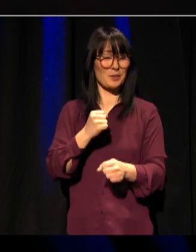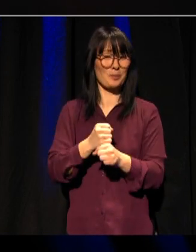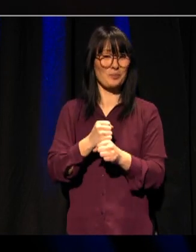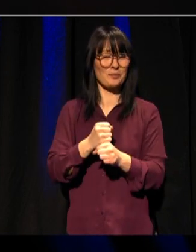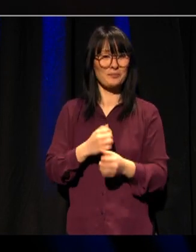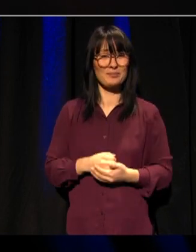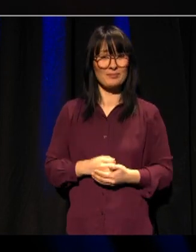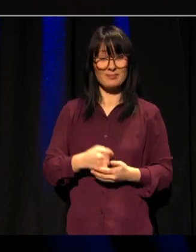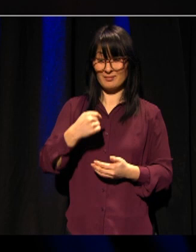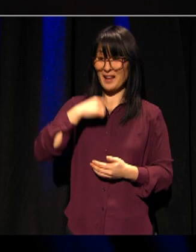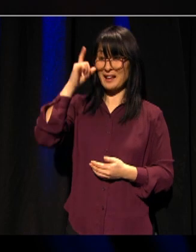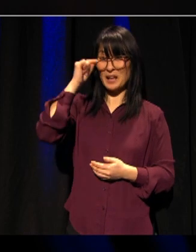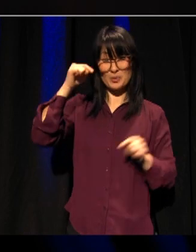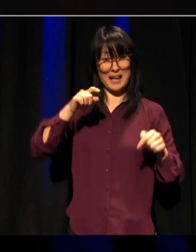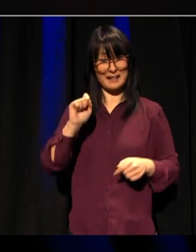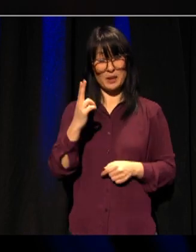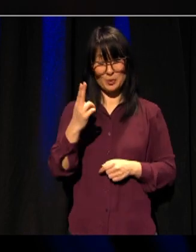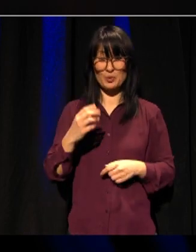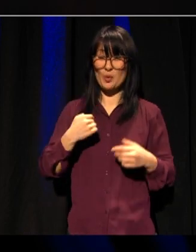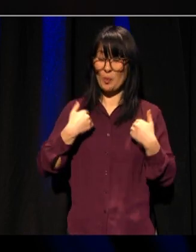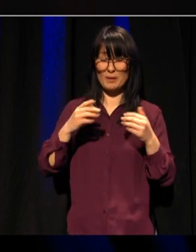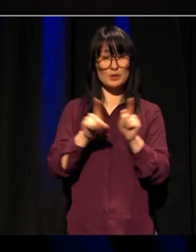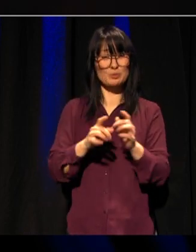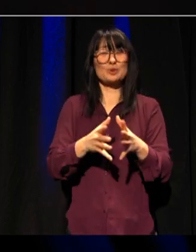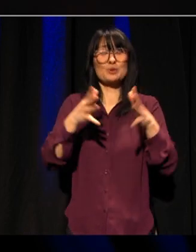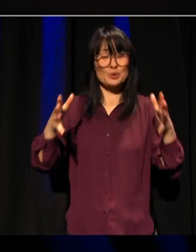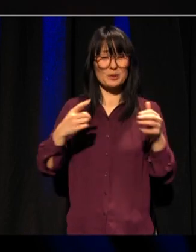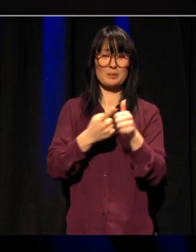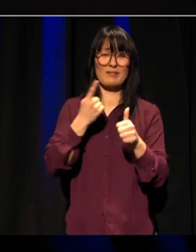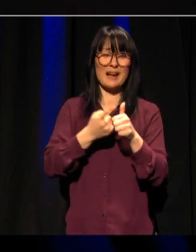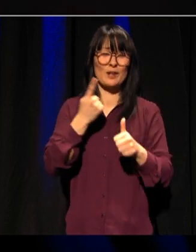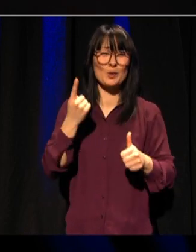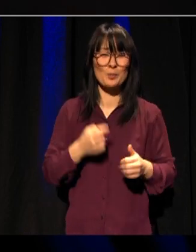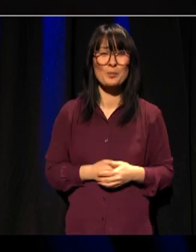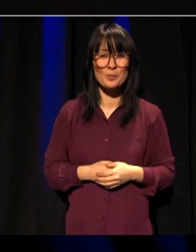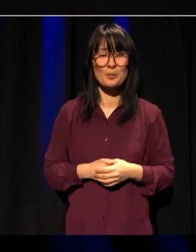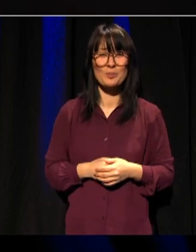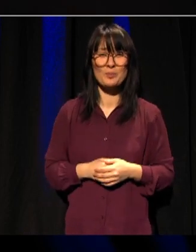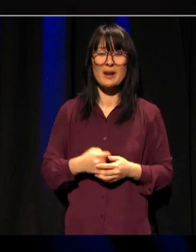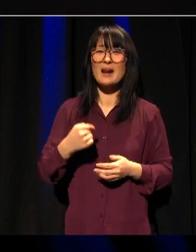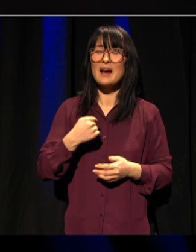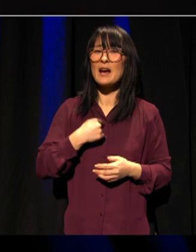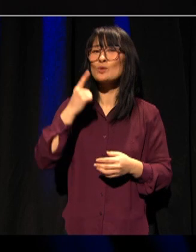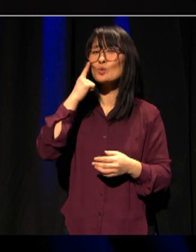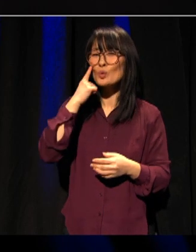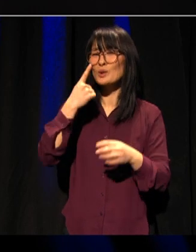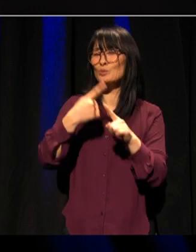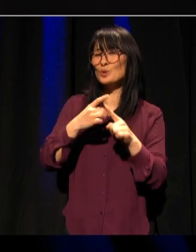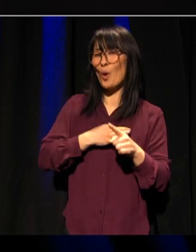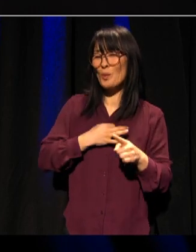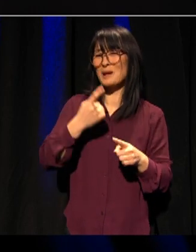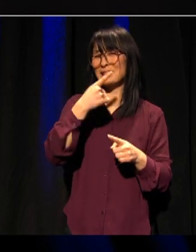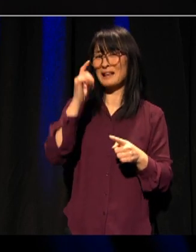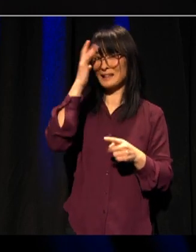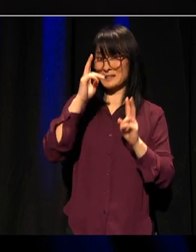være rektor på NTNU er et stort privilegium. Jeg tror og håper dere tenker det samme i deres